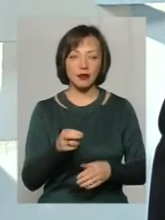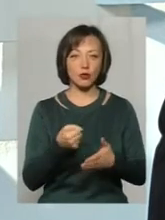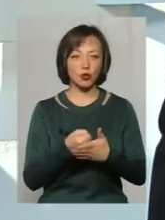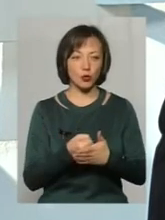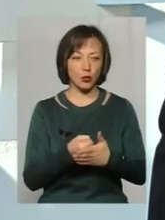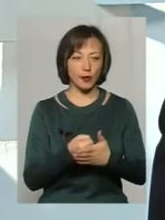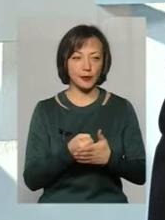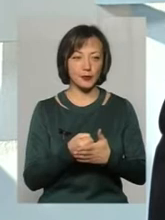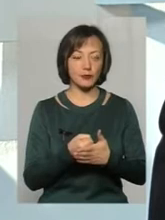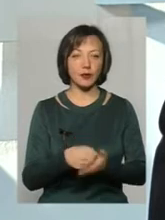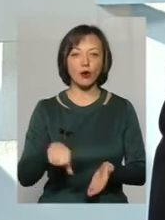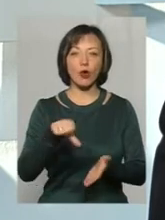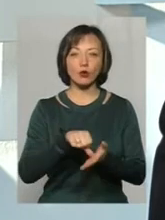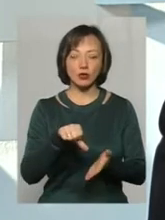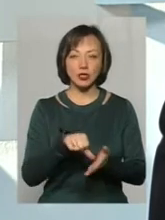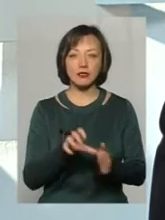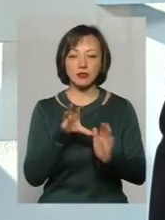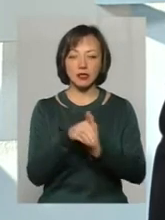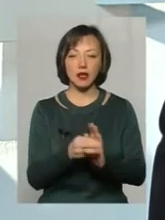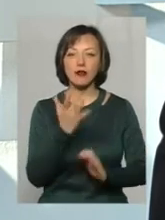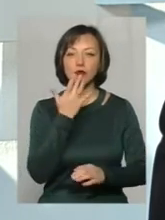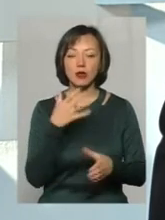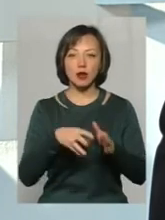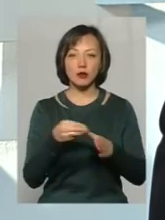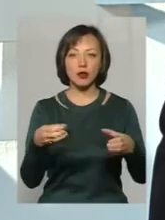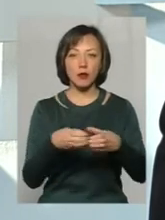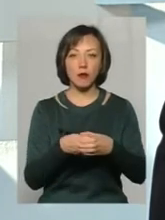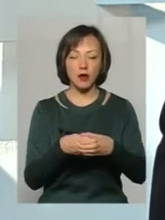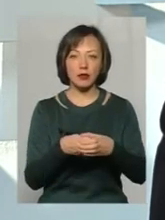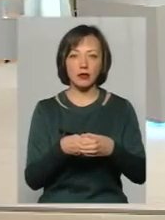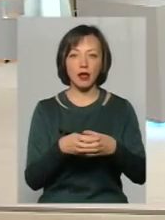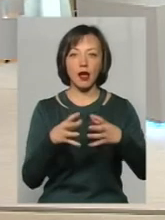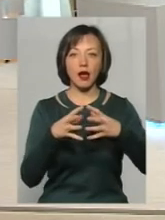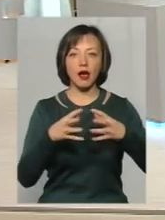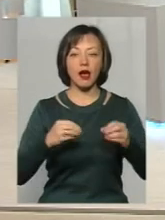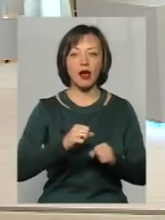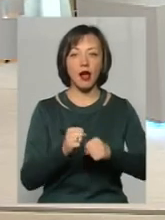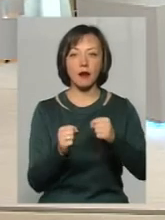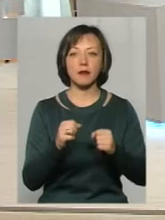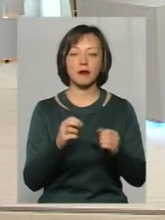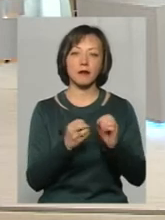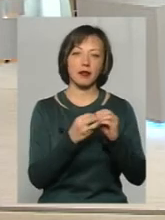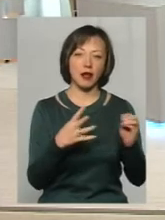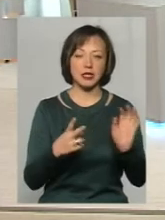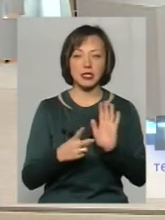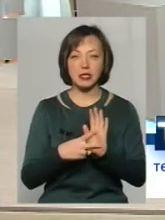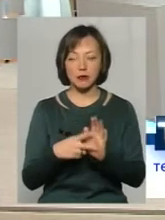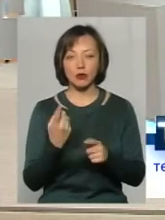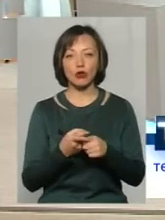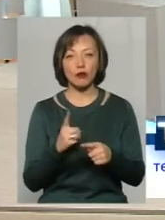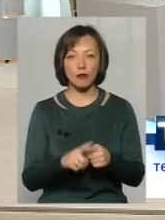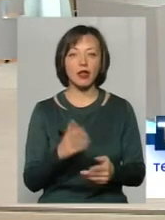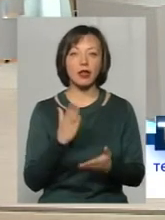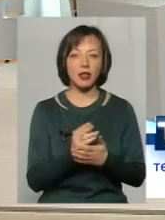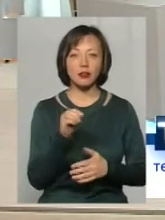участі в складі національної збірної команди з регбі, регбі-15 і регбі-7. Тому є